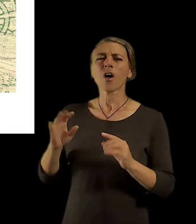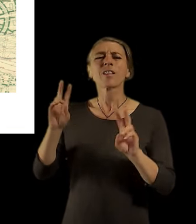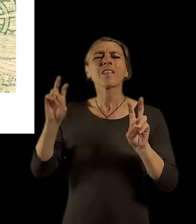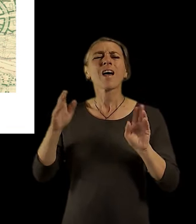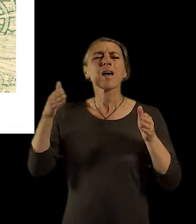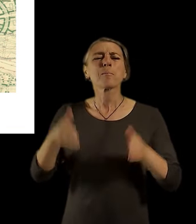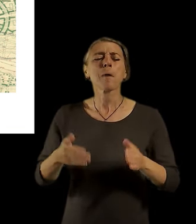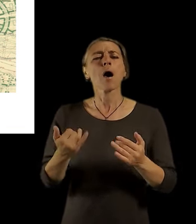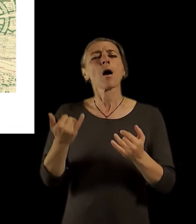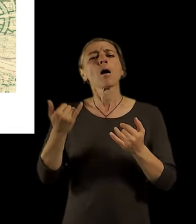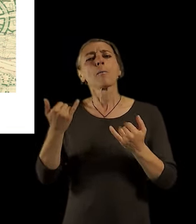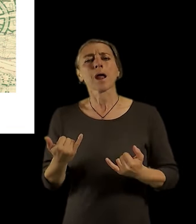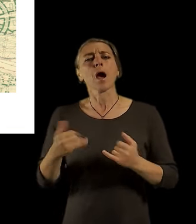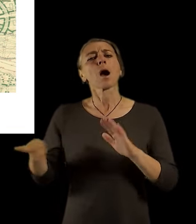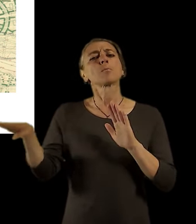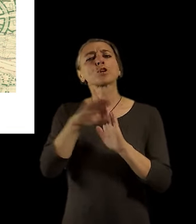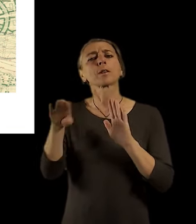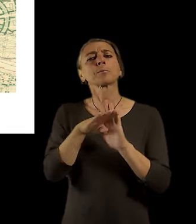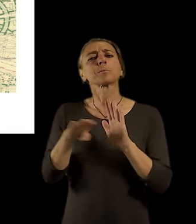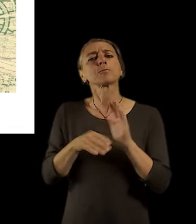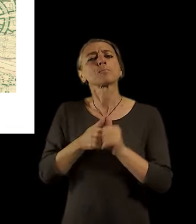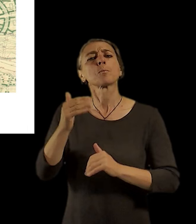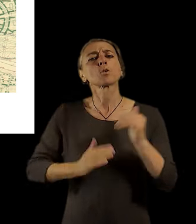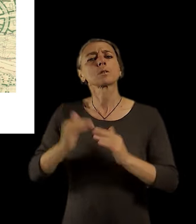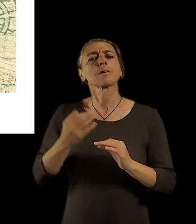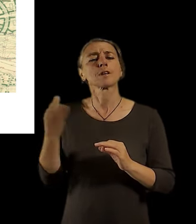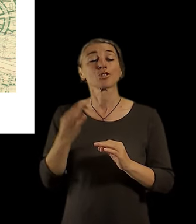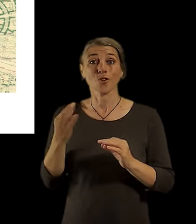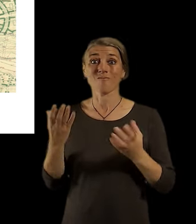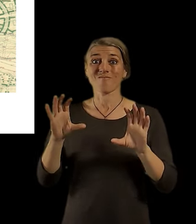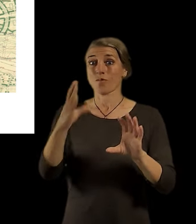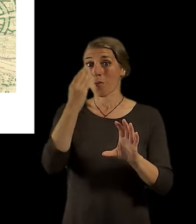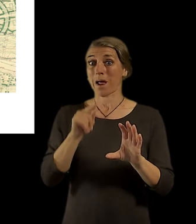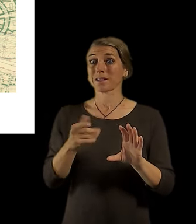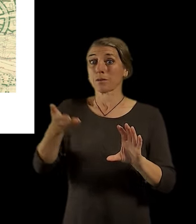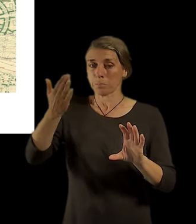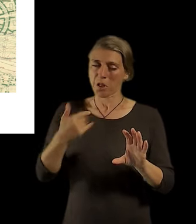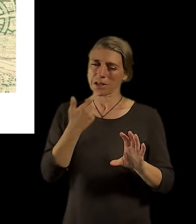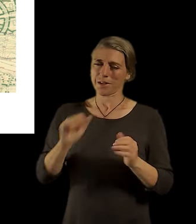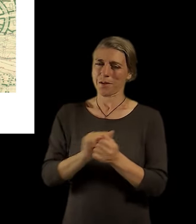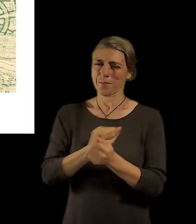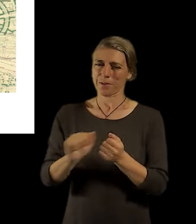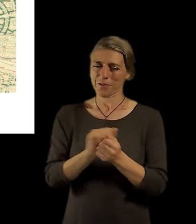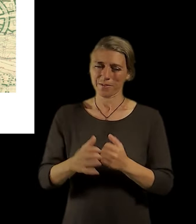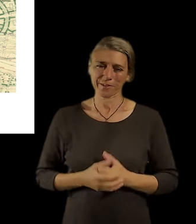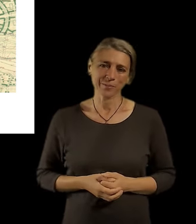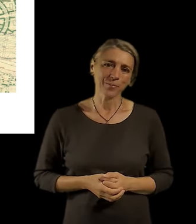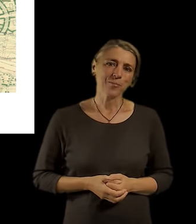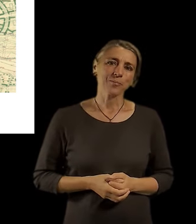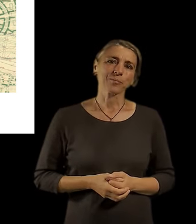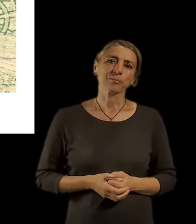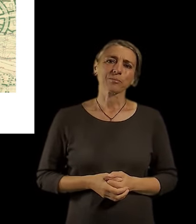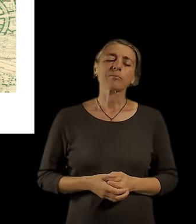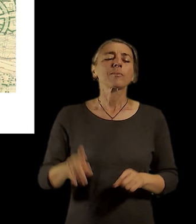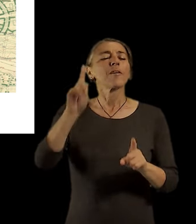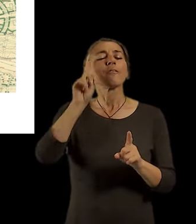Ten odraz v tom myšlenkovým světě, který vlastně hledá ty matrixy,